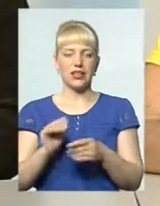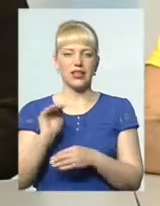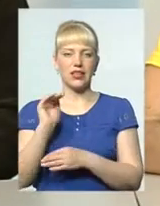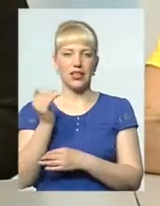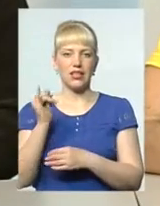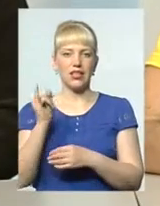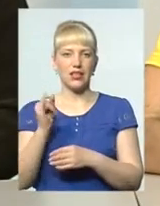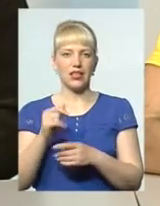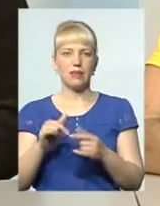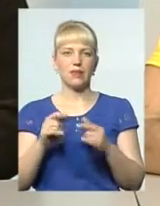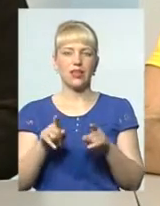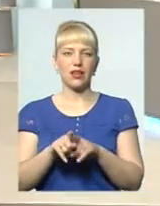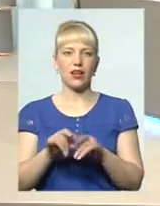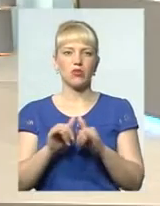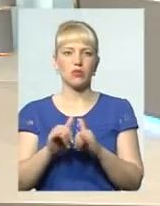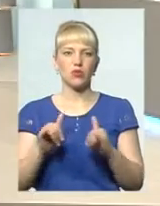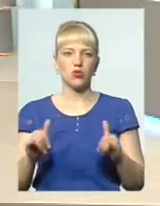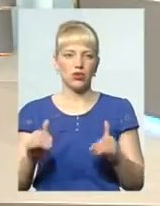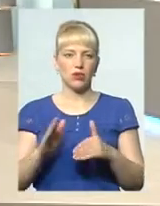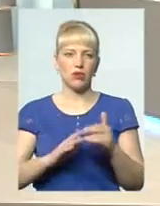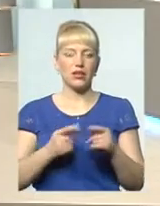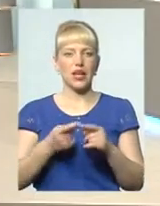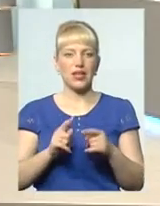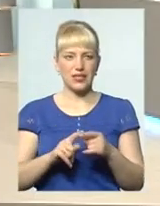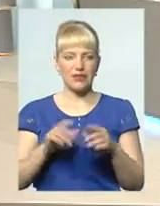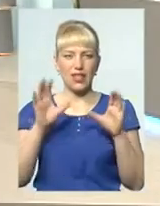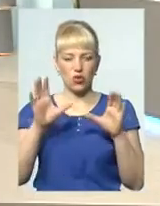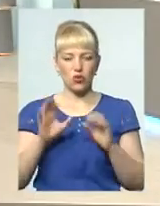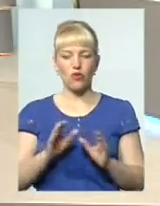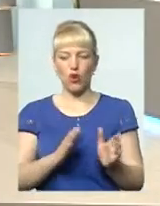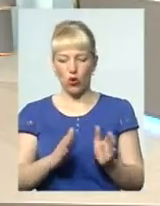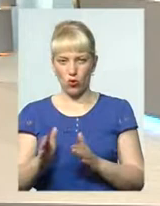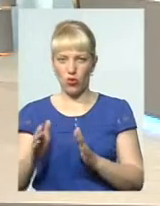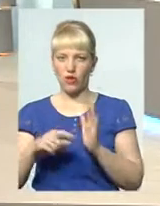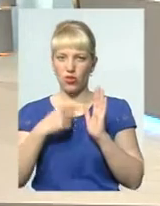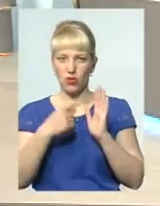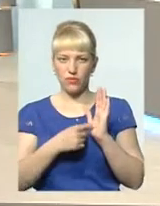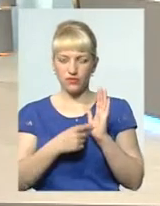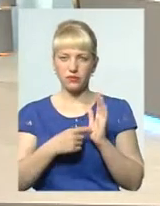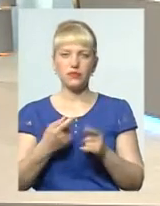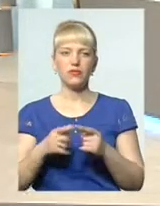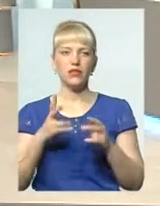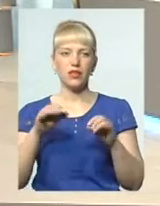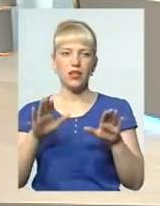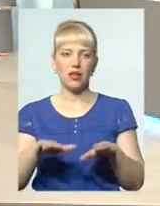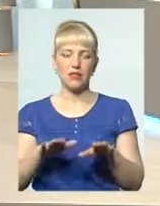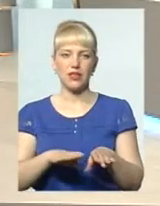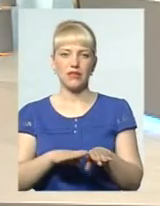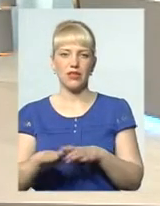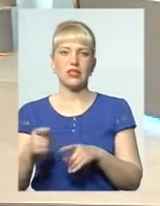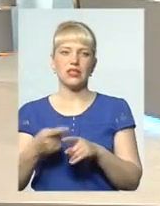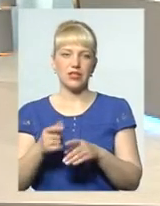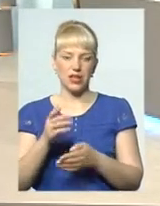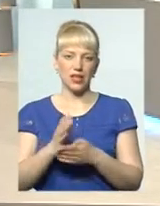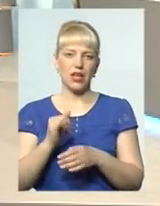більш розповсюджена практика. Але чи законодавчо це врегульовано? На місцевих рівнях це є, працює.